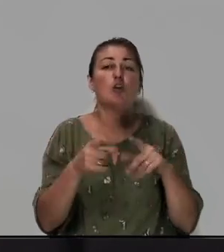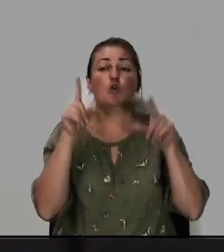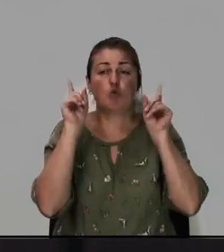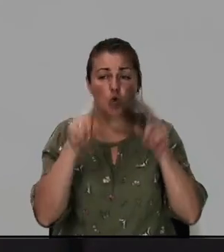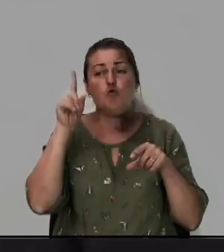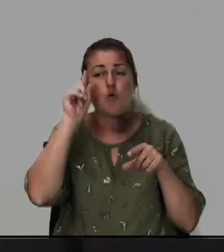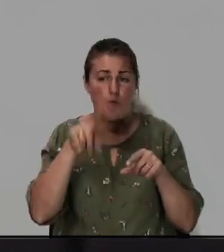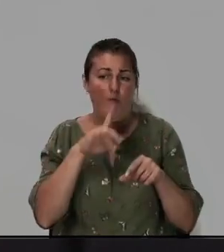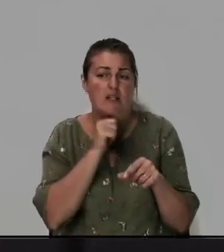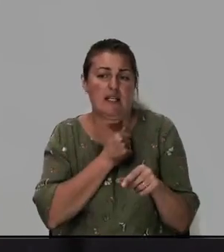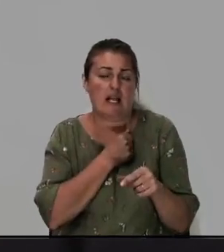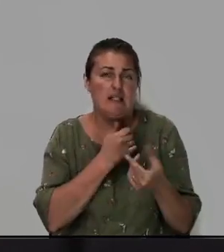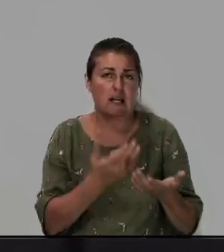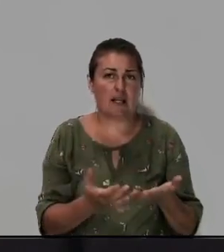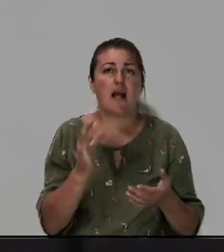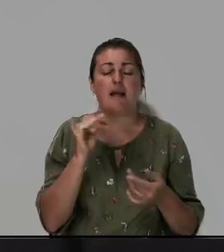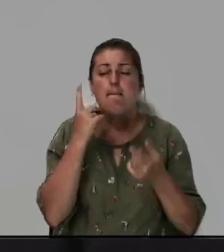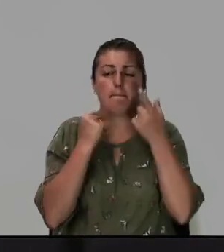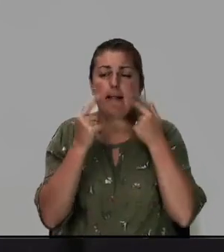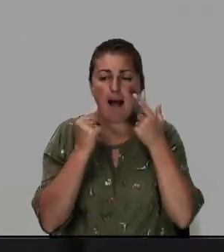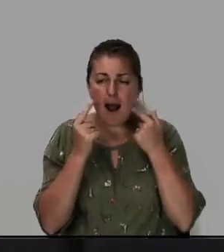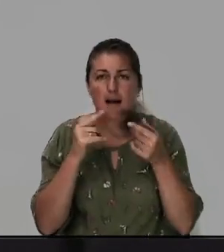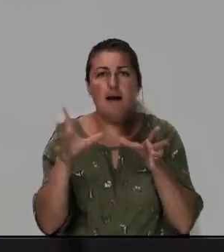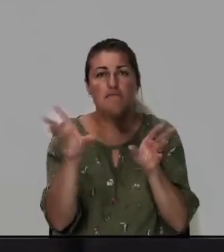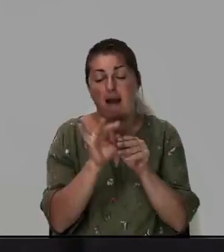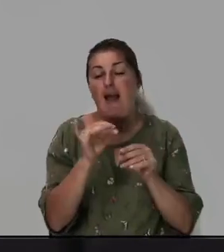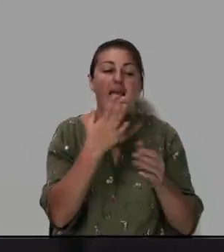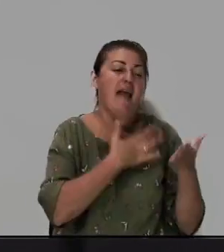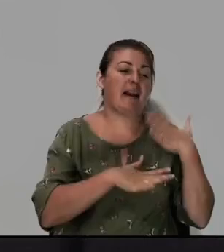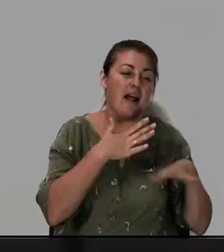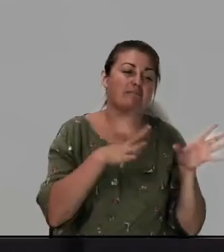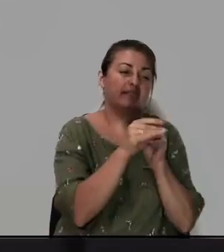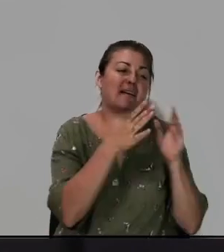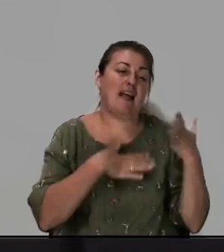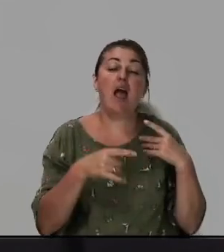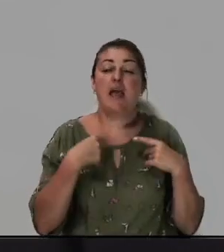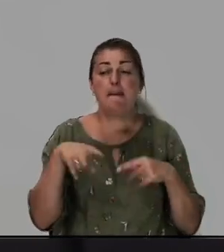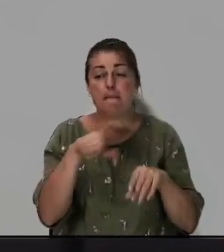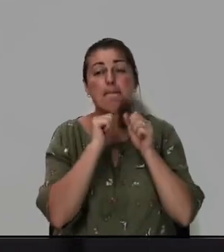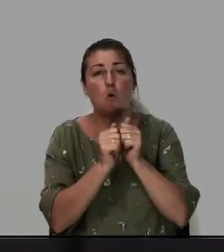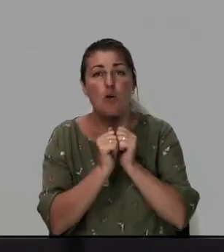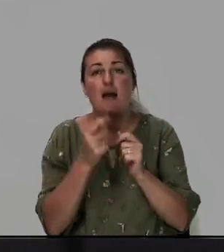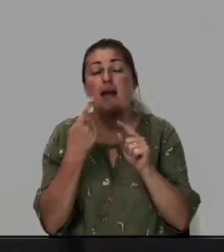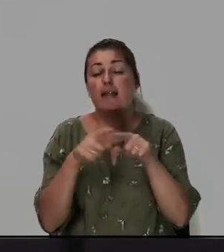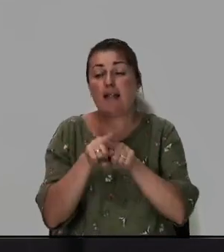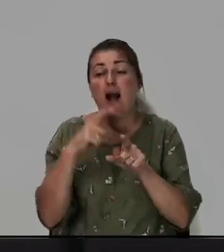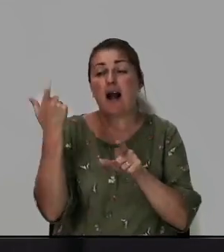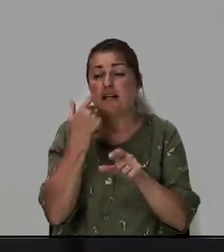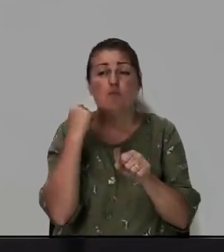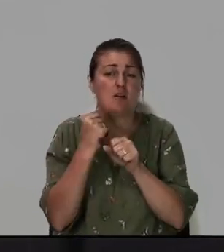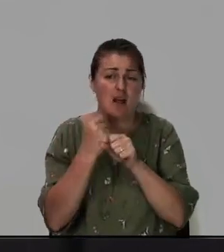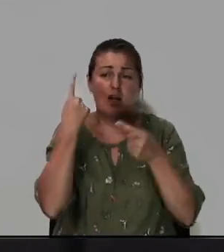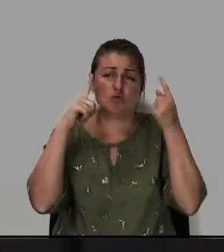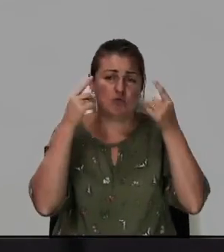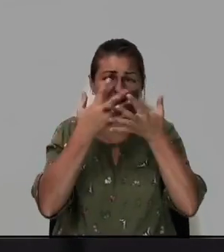умеют сострадать. И плакать с плачущими. радоваться радующими. И мы молимся. И так Господь делает чудеса.